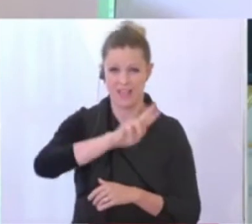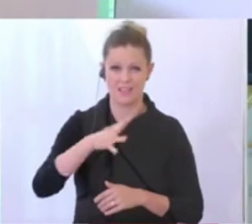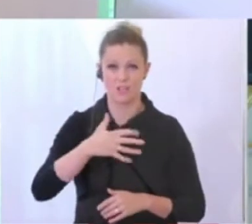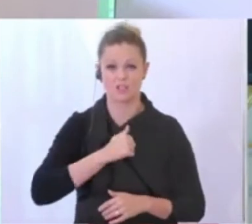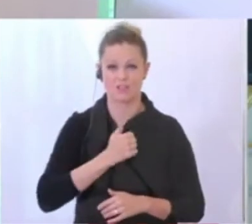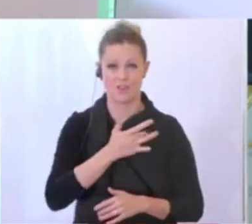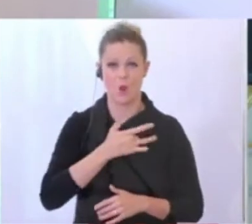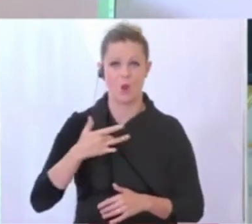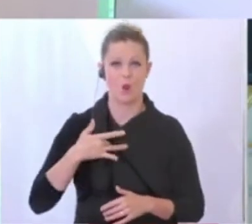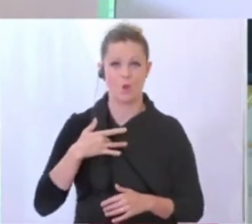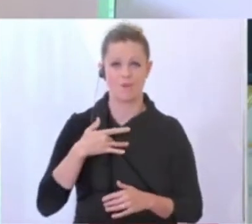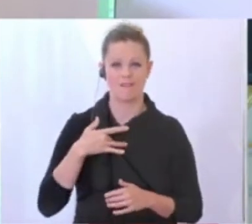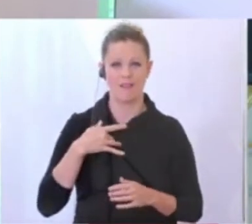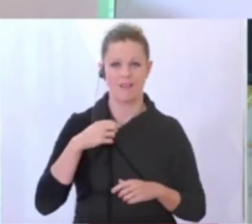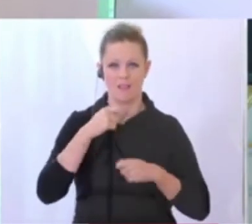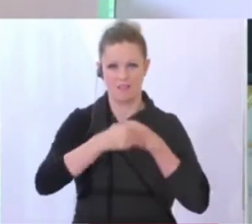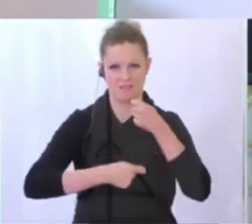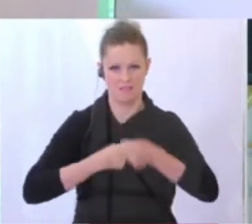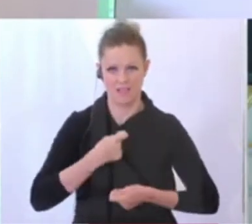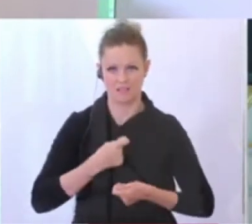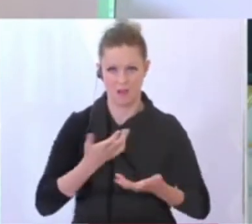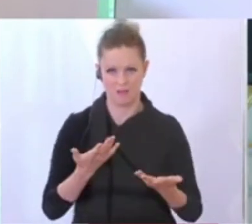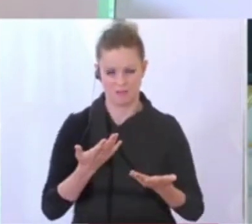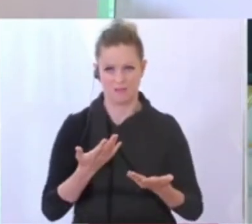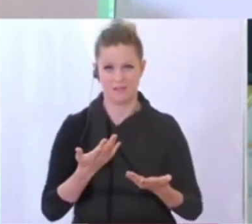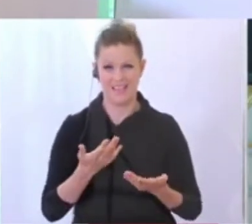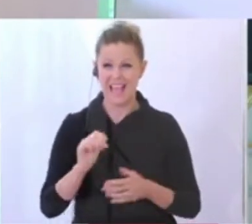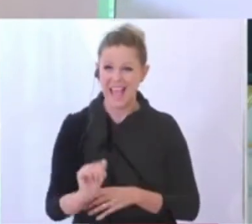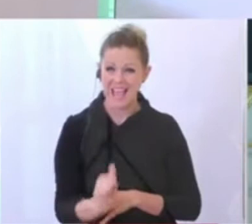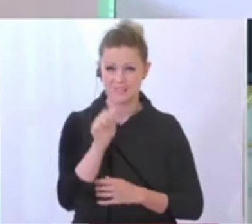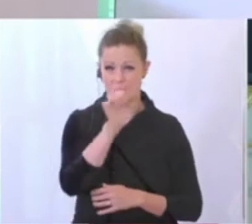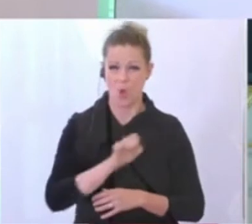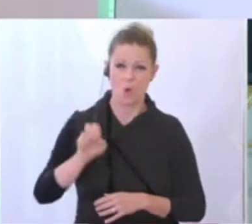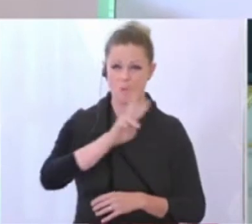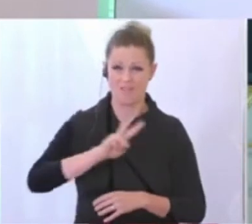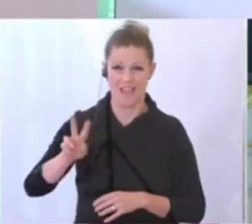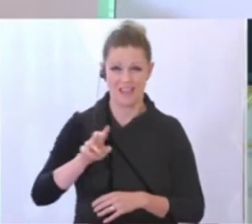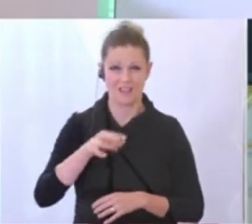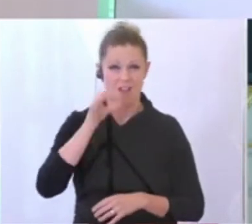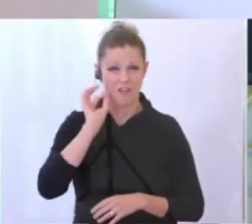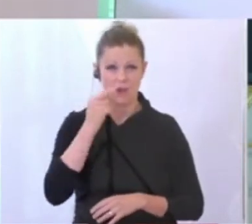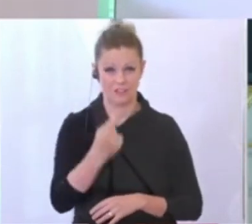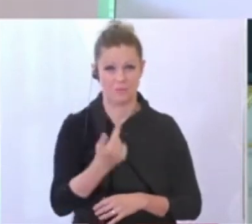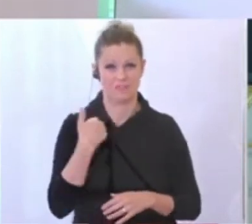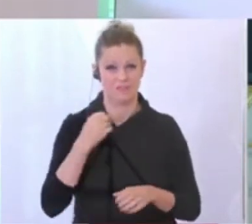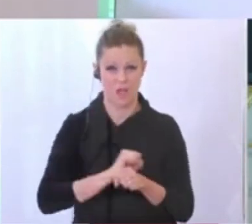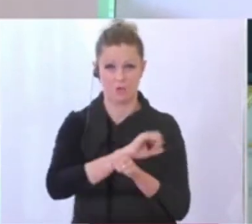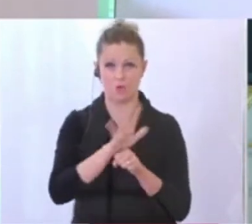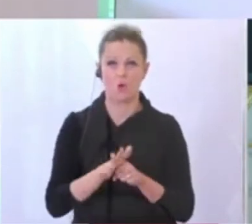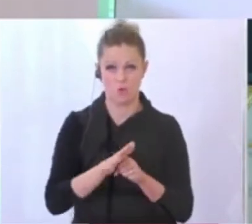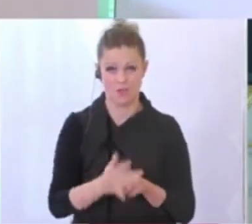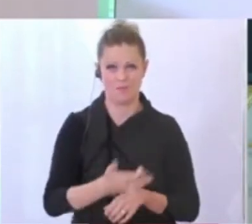transplantieren, die von Covid-19 betroffen war. Das erste Mal in ganz Europa. Und ich freue mich sehr, dass wir damit einer